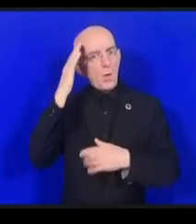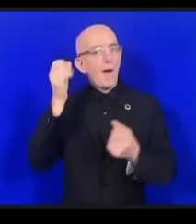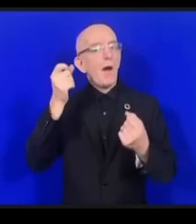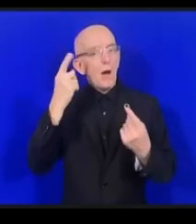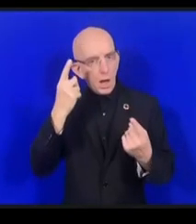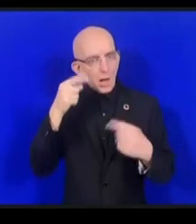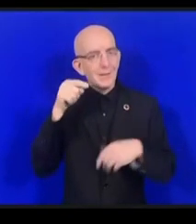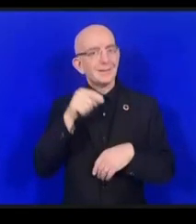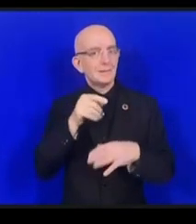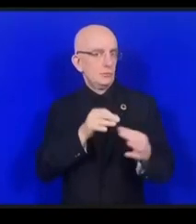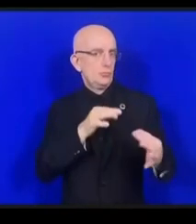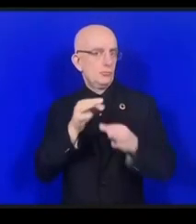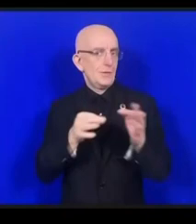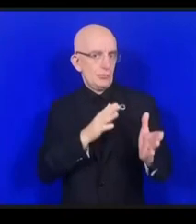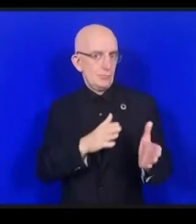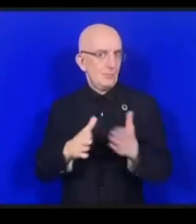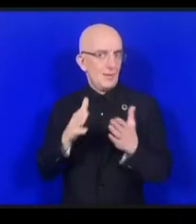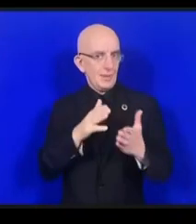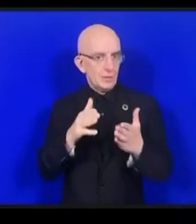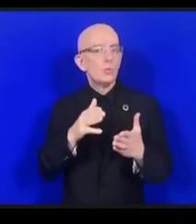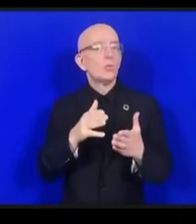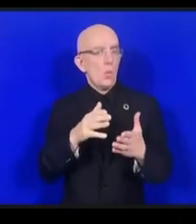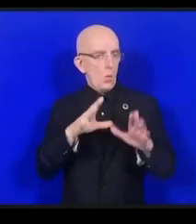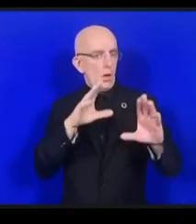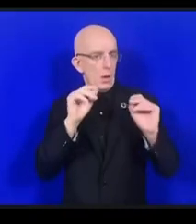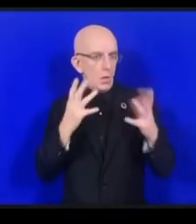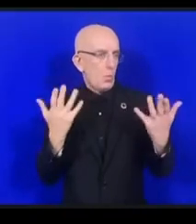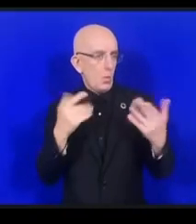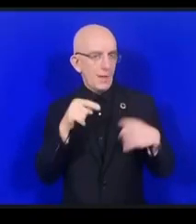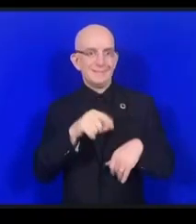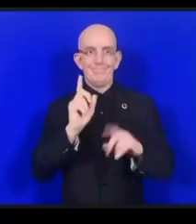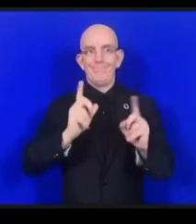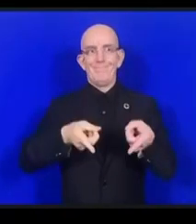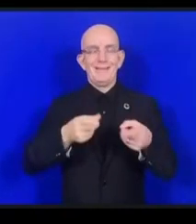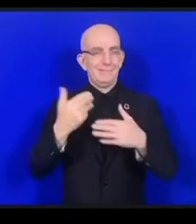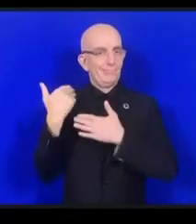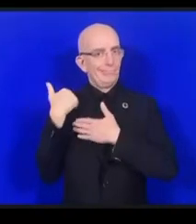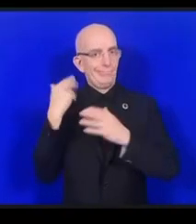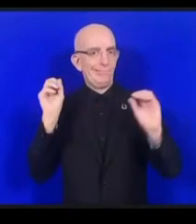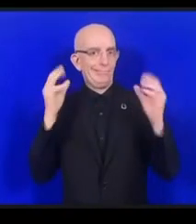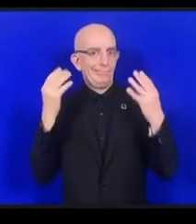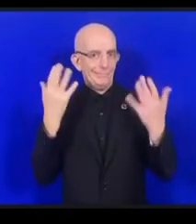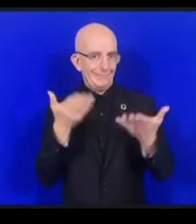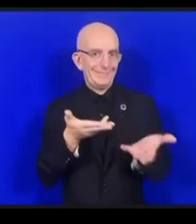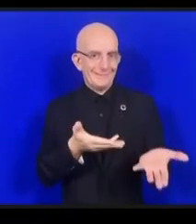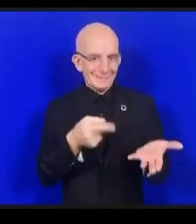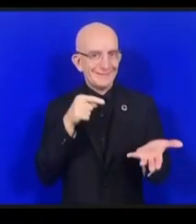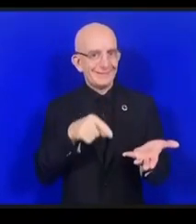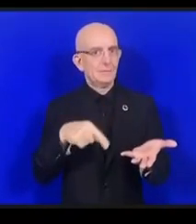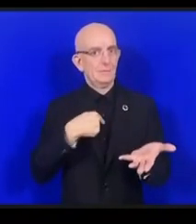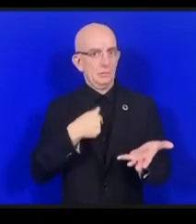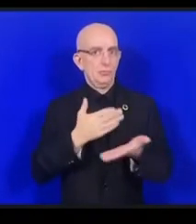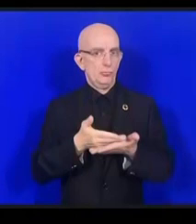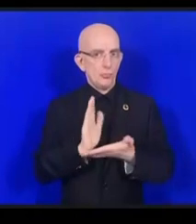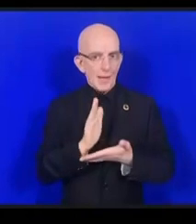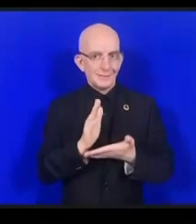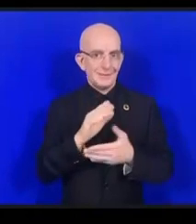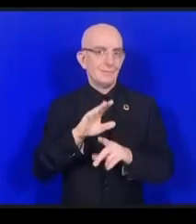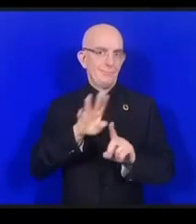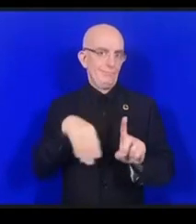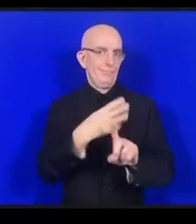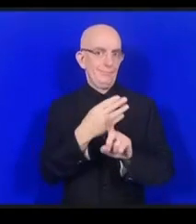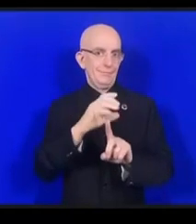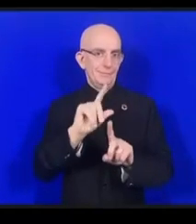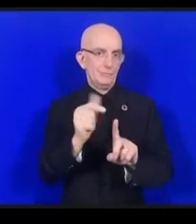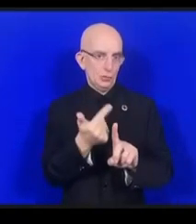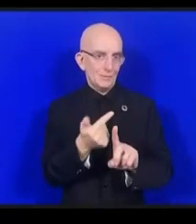il faut que l'on reste structuré et que l'on ne perde pas cela des yeux oui